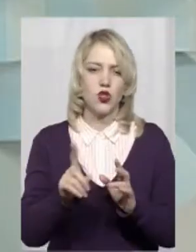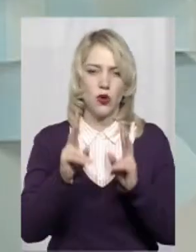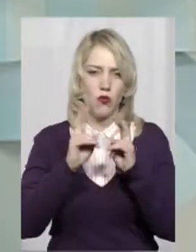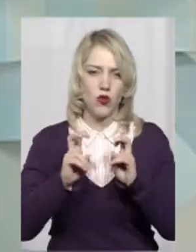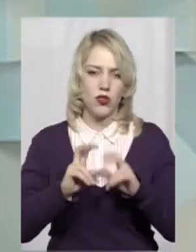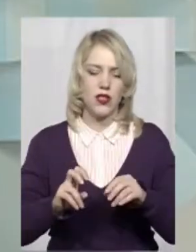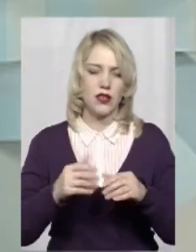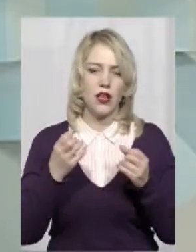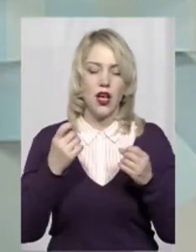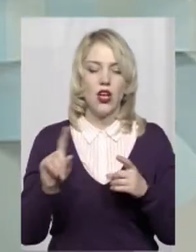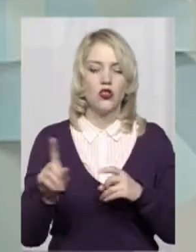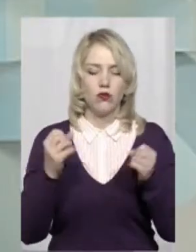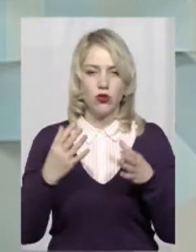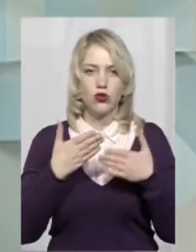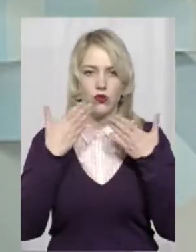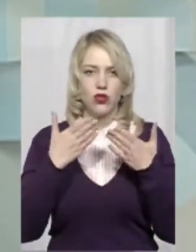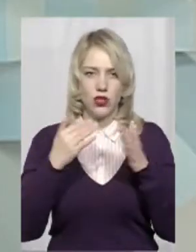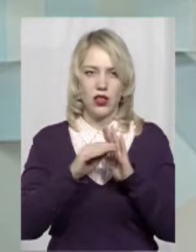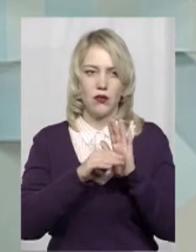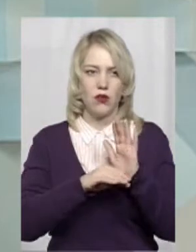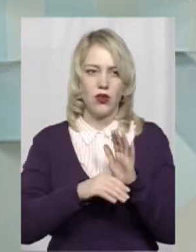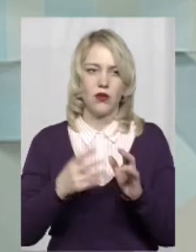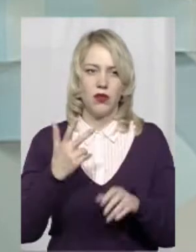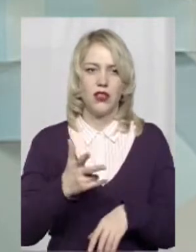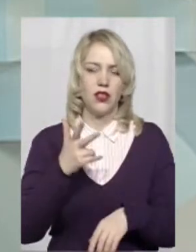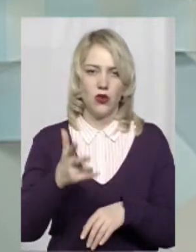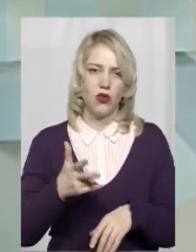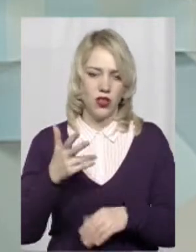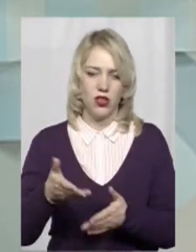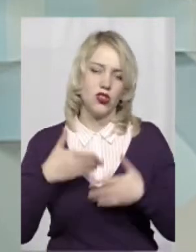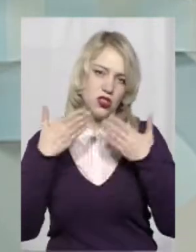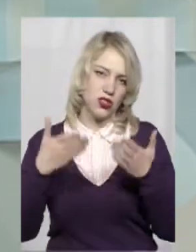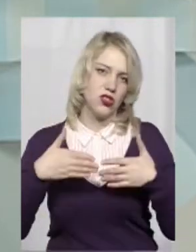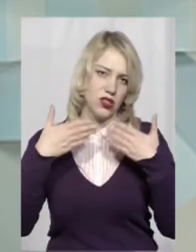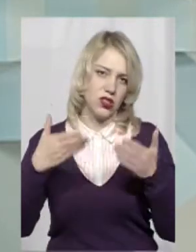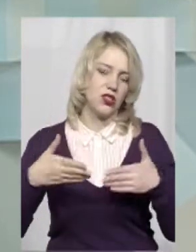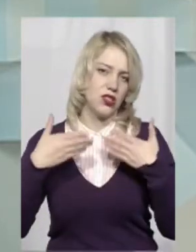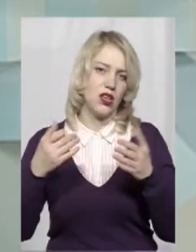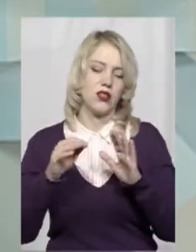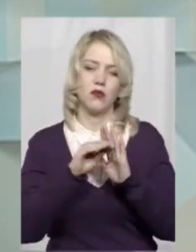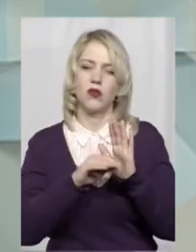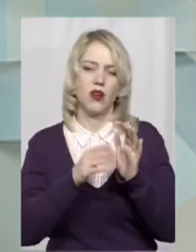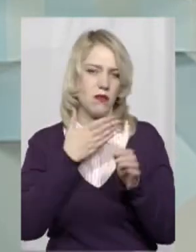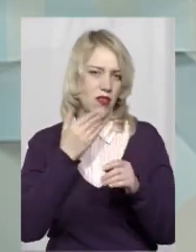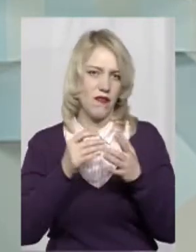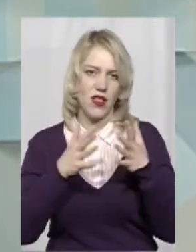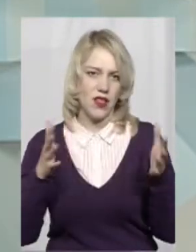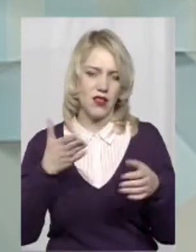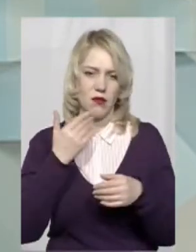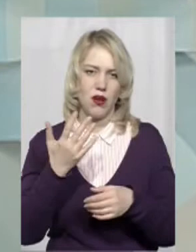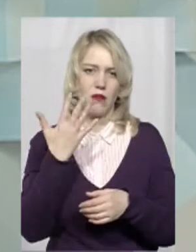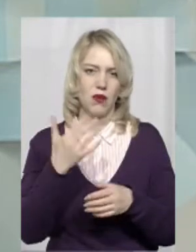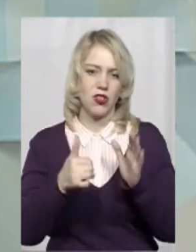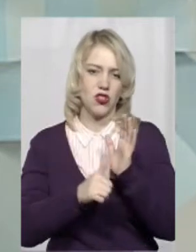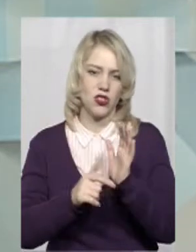Щоб просто перечитати топ-десятку, потрібно 3 години безперервного читання. Так, програми, насправді, невеликі, вони зазвичай 5-6